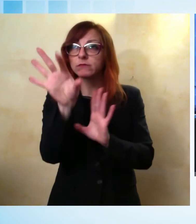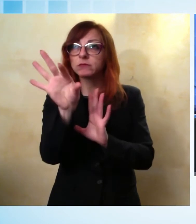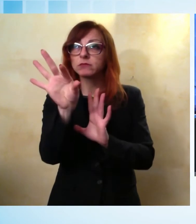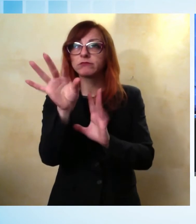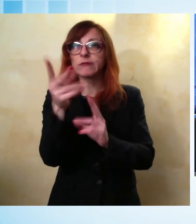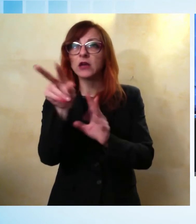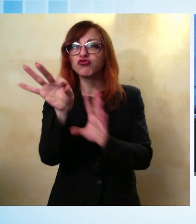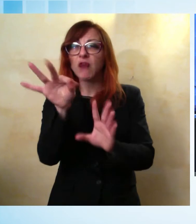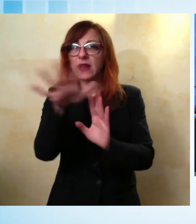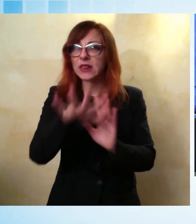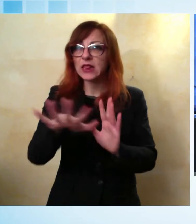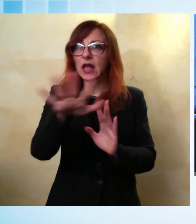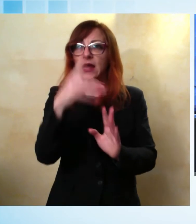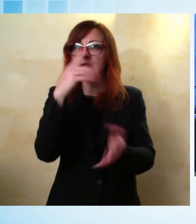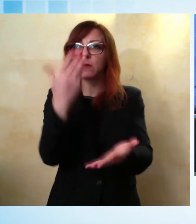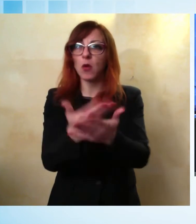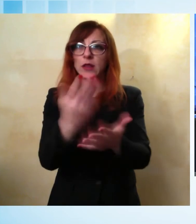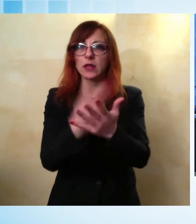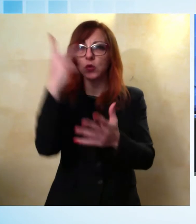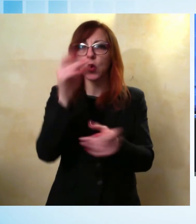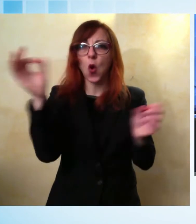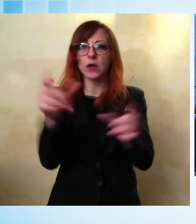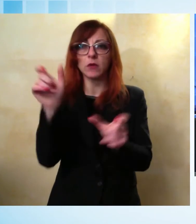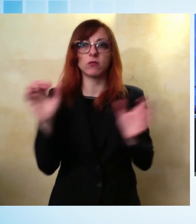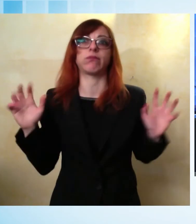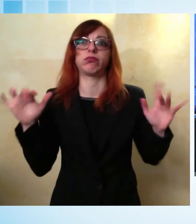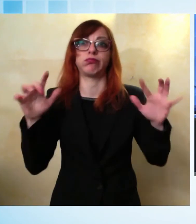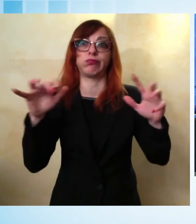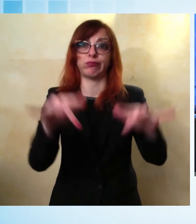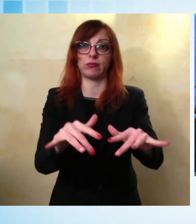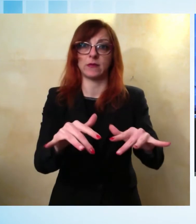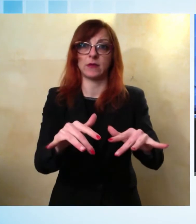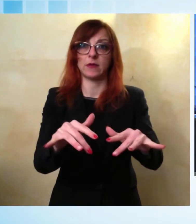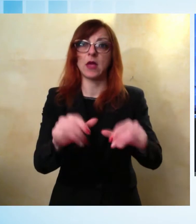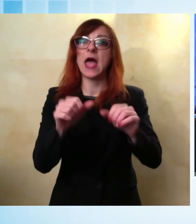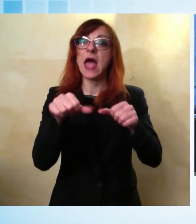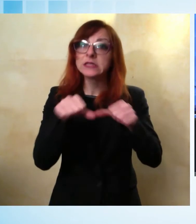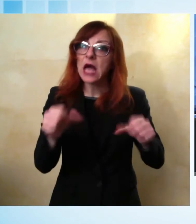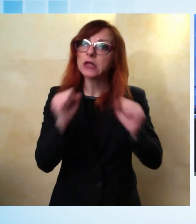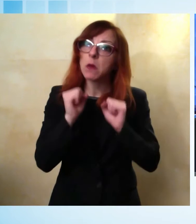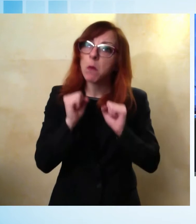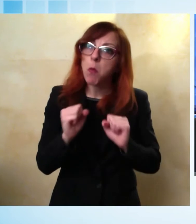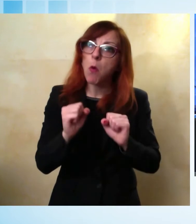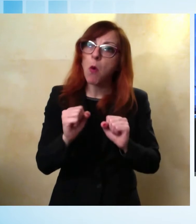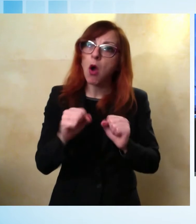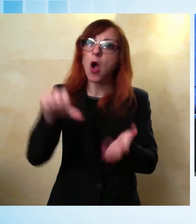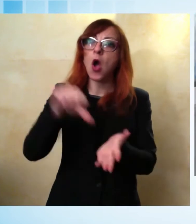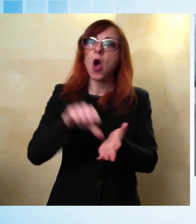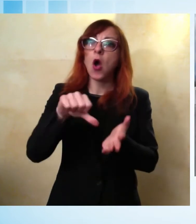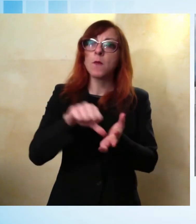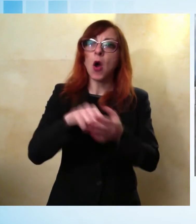ideale per la somministrazione di massa e molto probabilmente la sede individuata è quella del Polo Fiere di Sorbano.